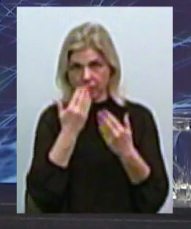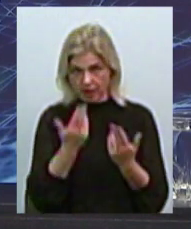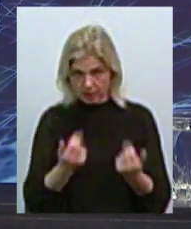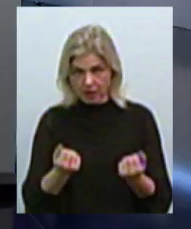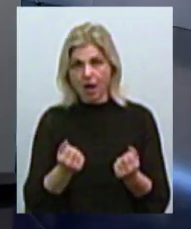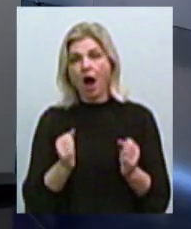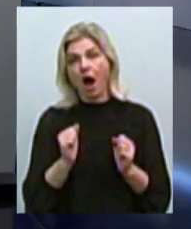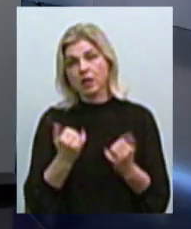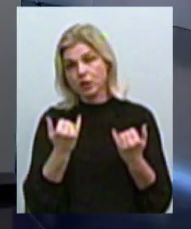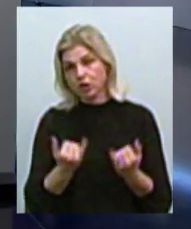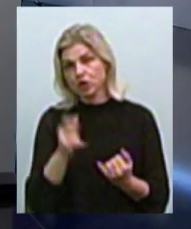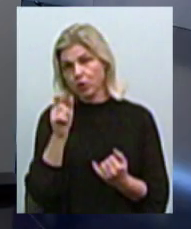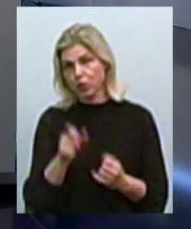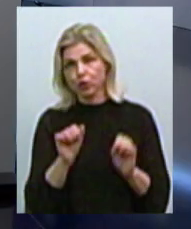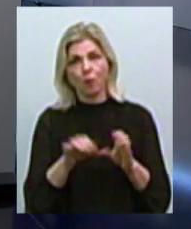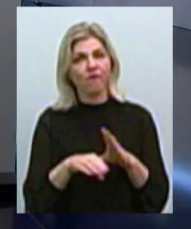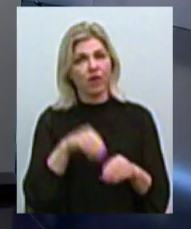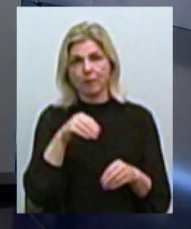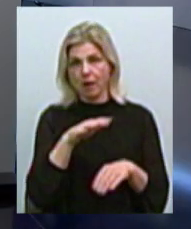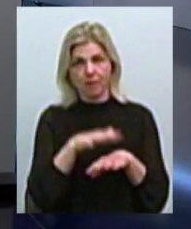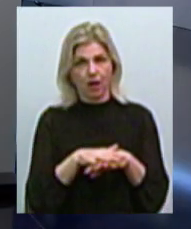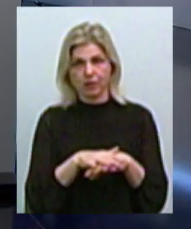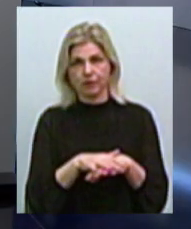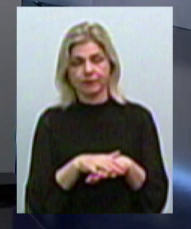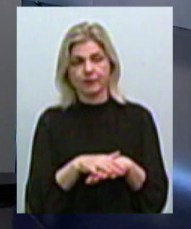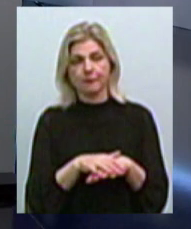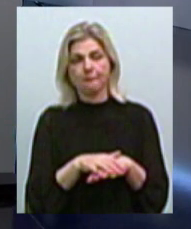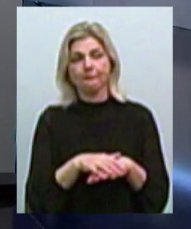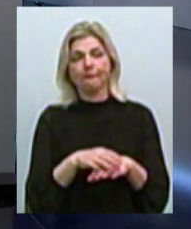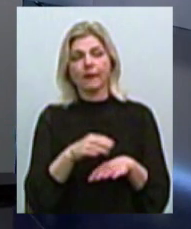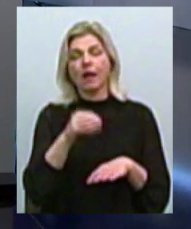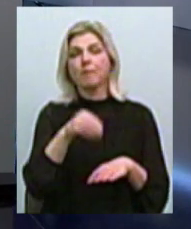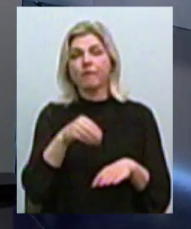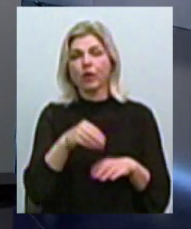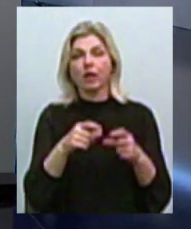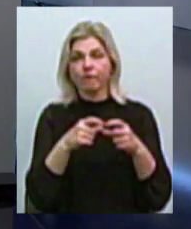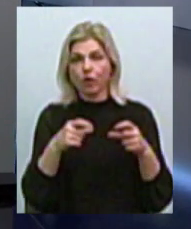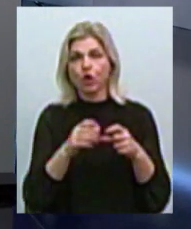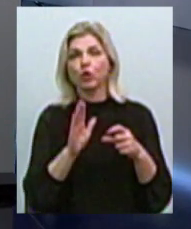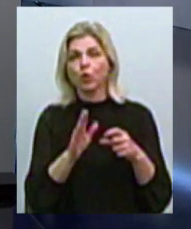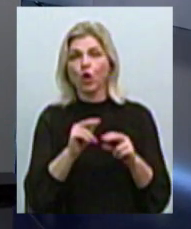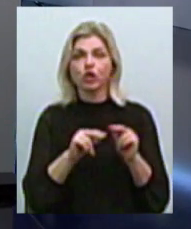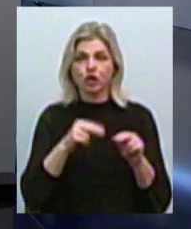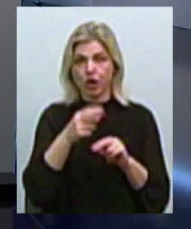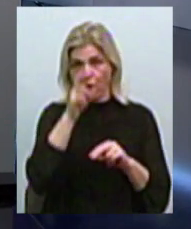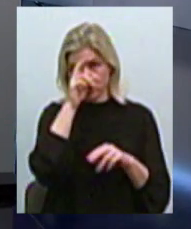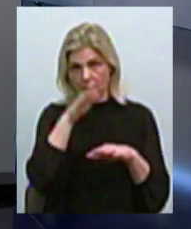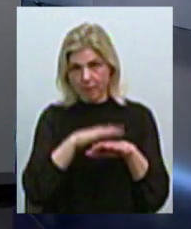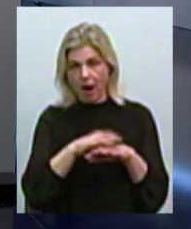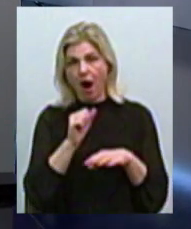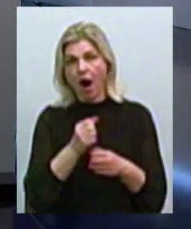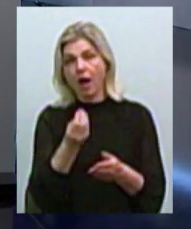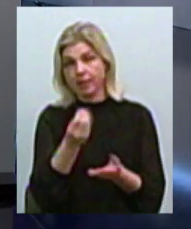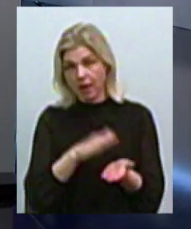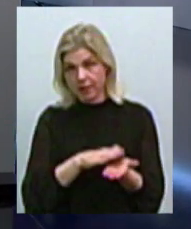сейчас человек может выбирать банк? Безготевковая форма только через счетбанк, а готевковая